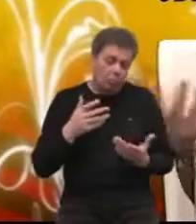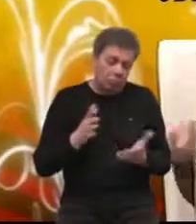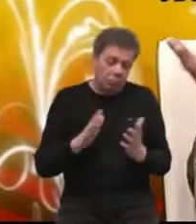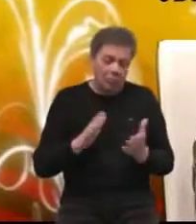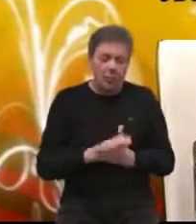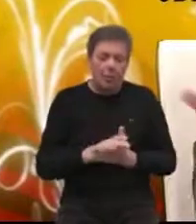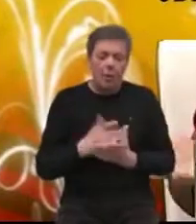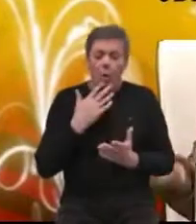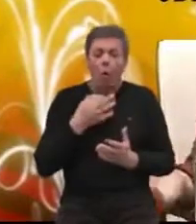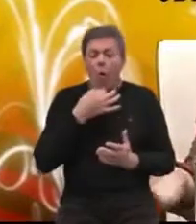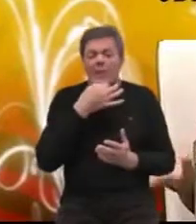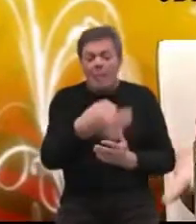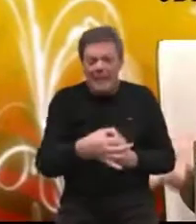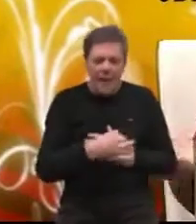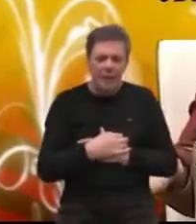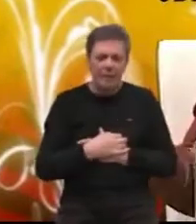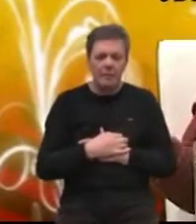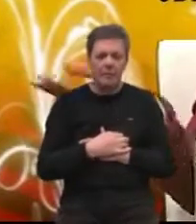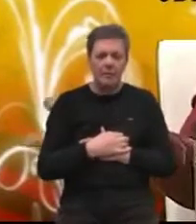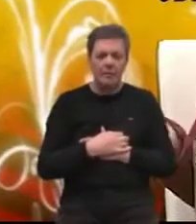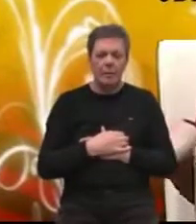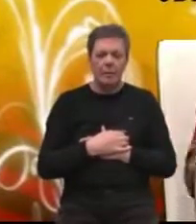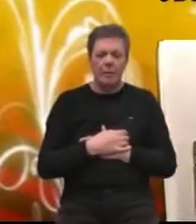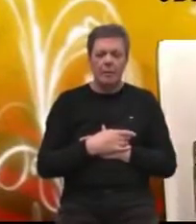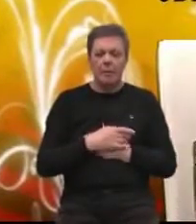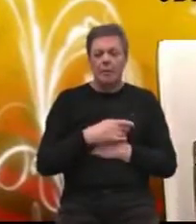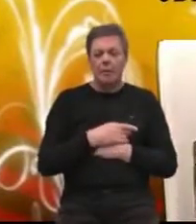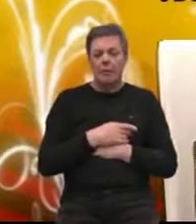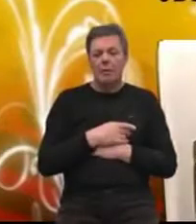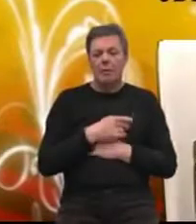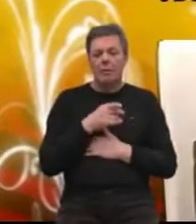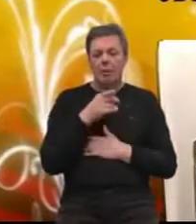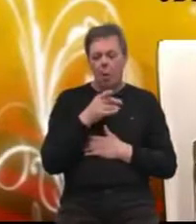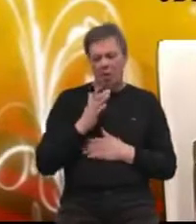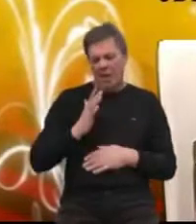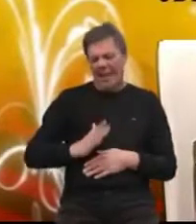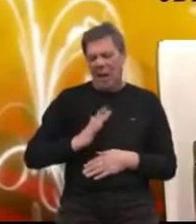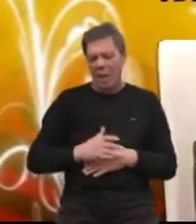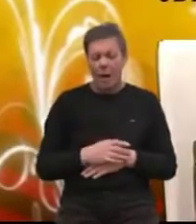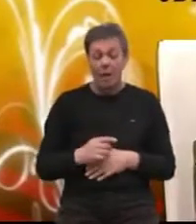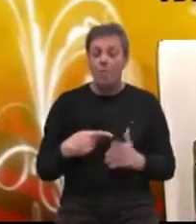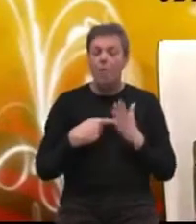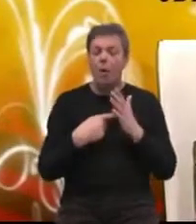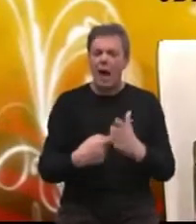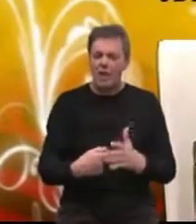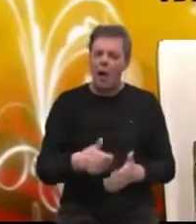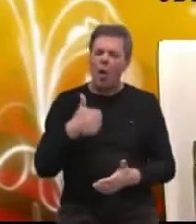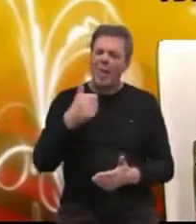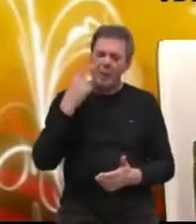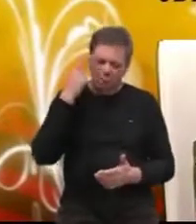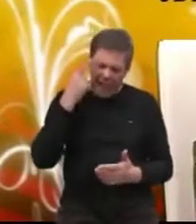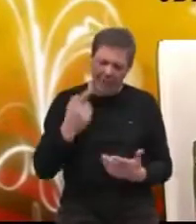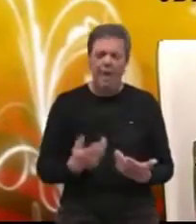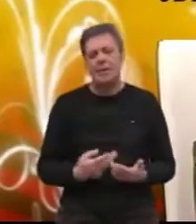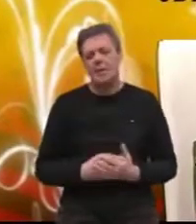kogod ste pitali, kogod je bio intervjuiran, u tome od građana, mislim, pokazao je ipak jedno znanje,